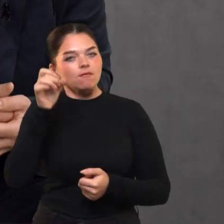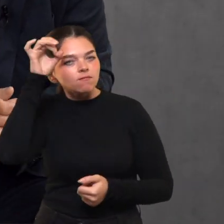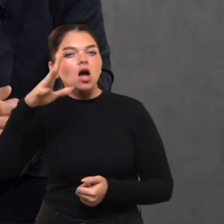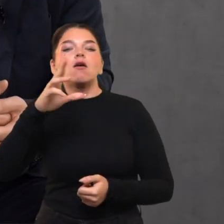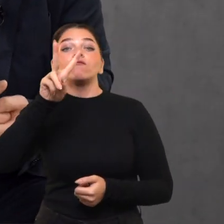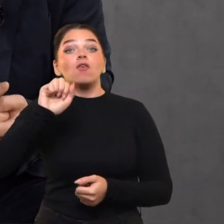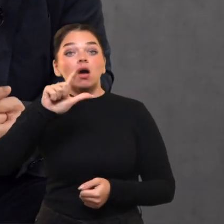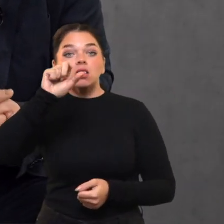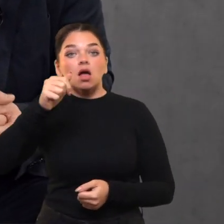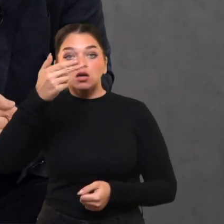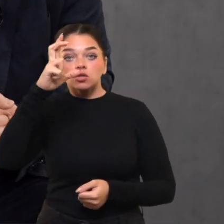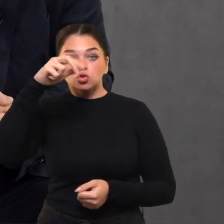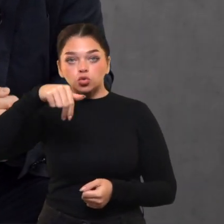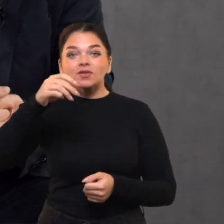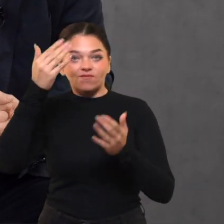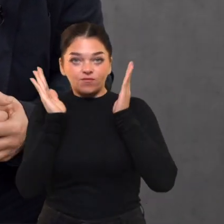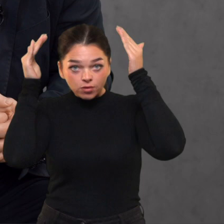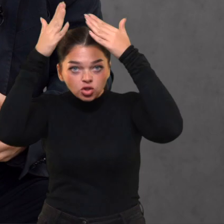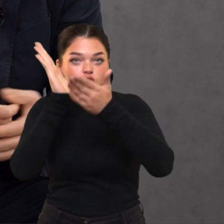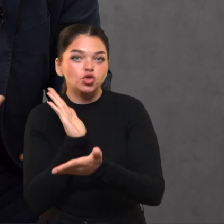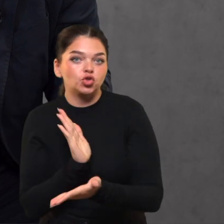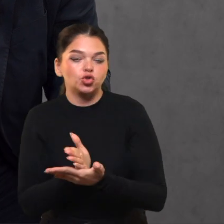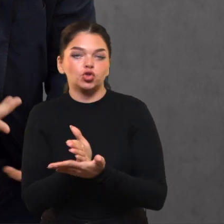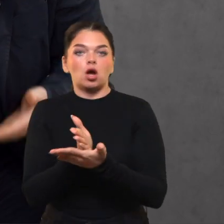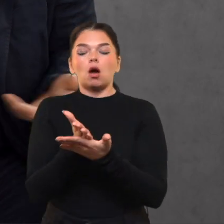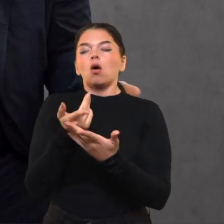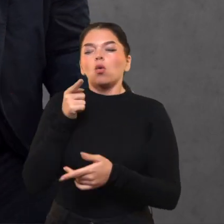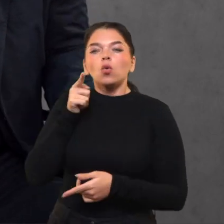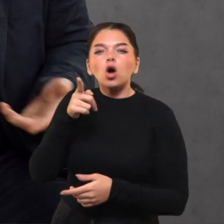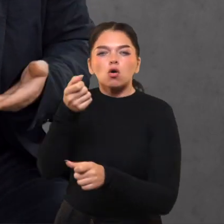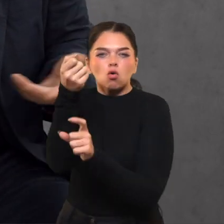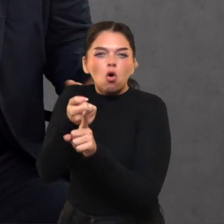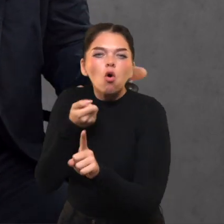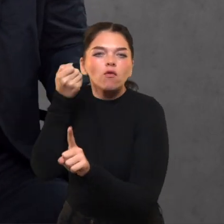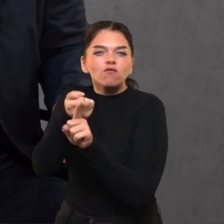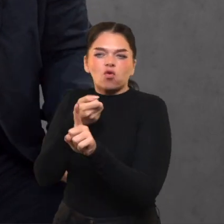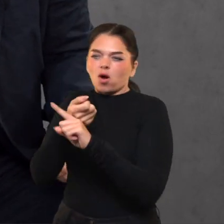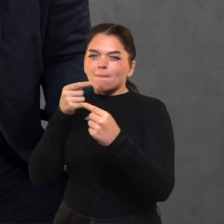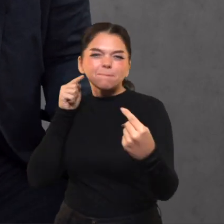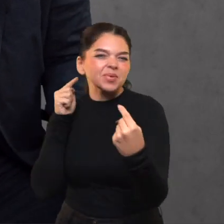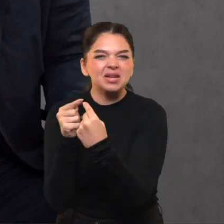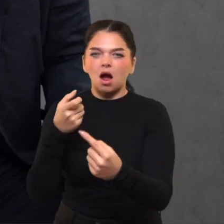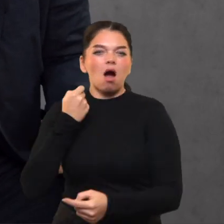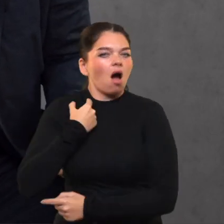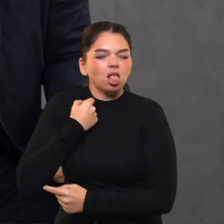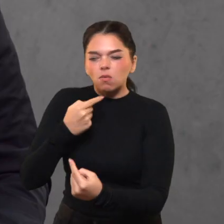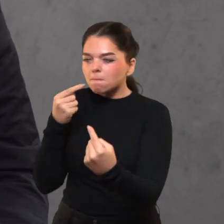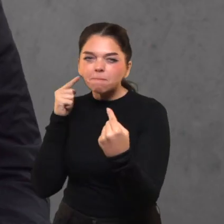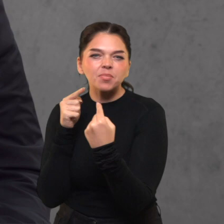ryškiausių yra valančius. Viskupas valančius. Dažnai jiems tokia yra klijuojama etikėte, kad čia kovotės prieš